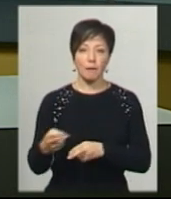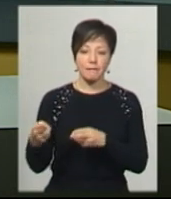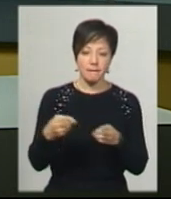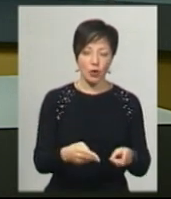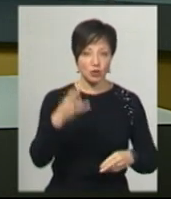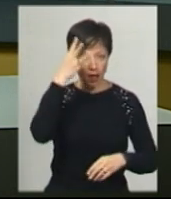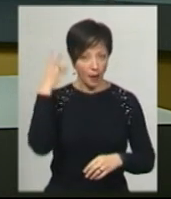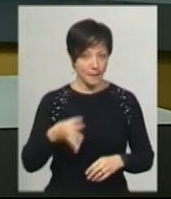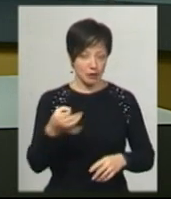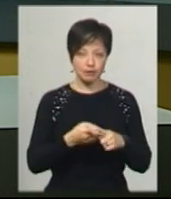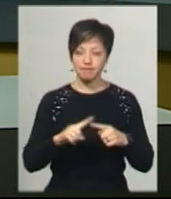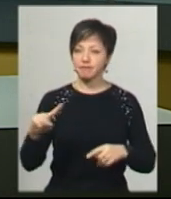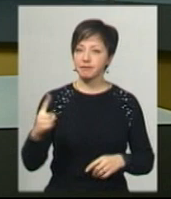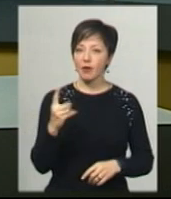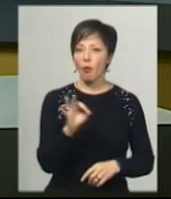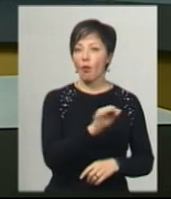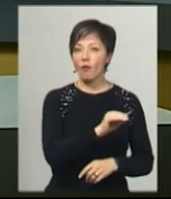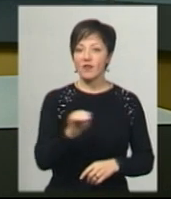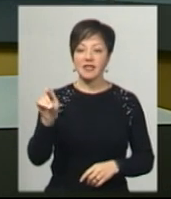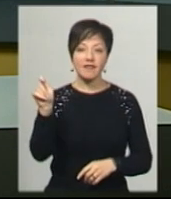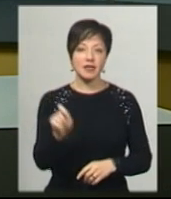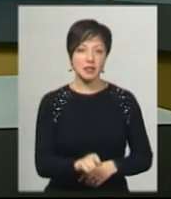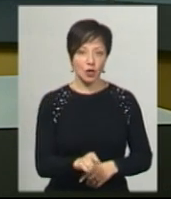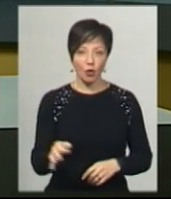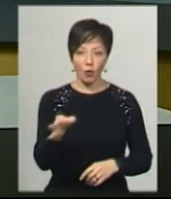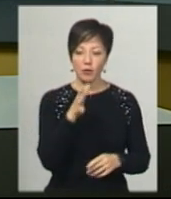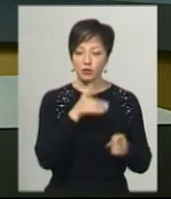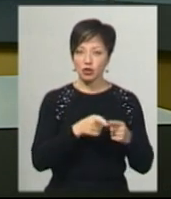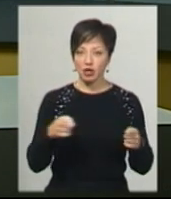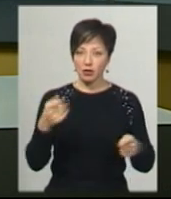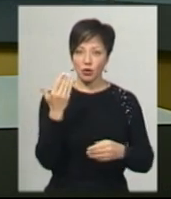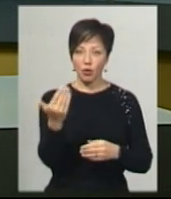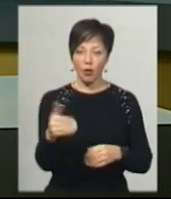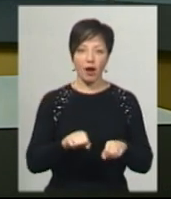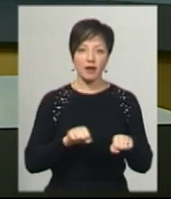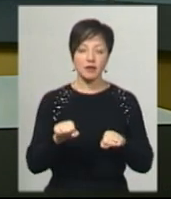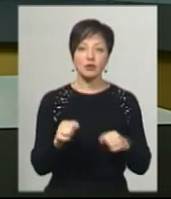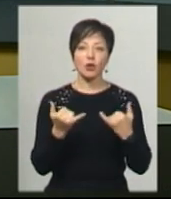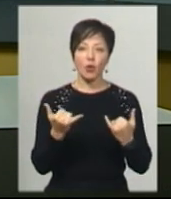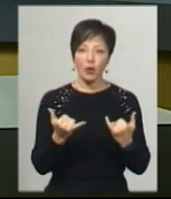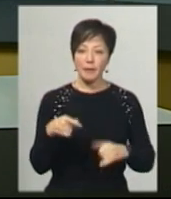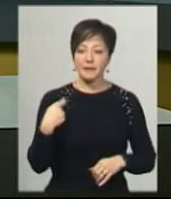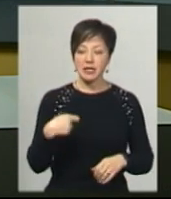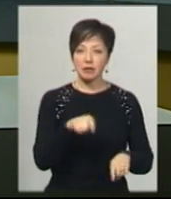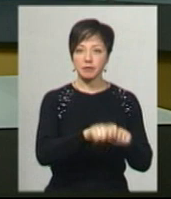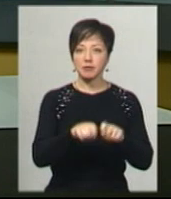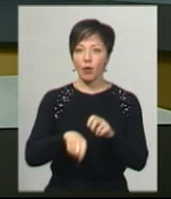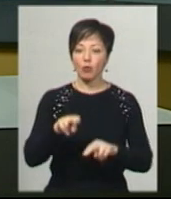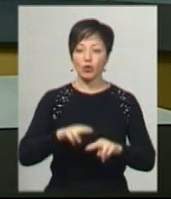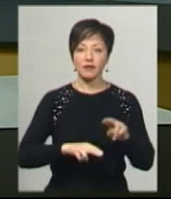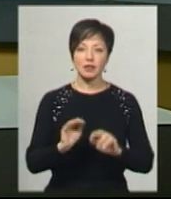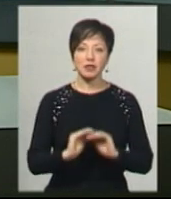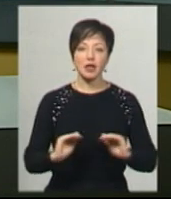Хмельниччину. Це перший офіційний візит до області за час президентства Зеленського. Сьогодні гарант проінспектував будівництво